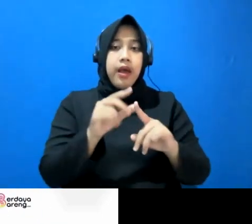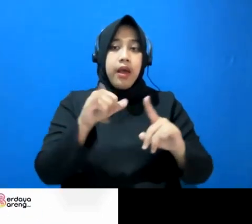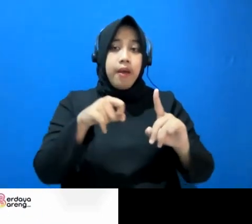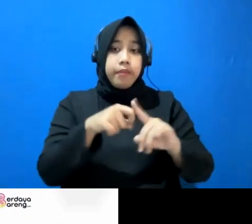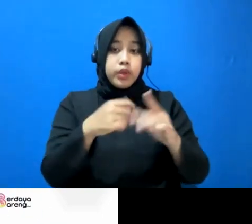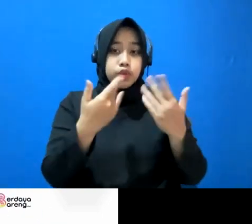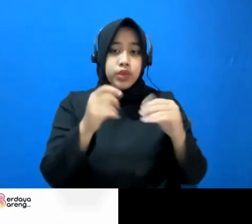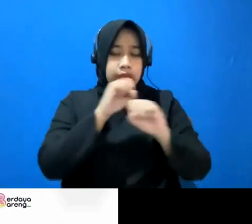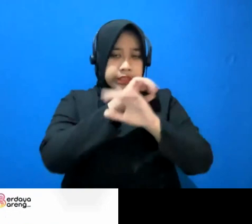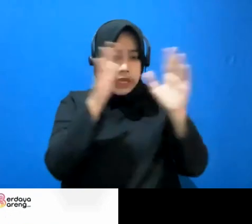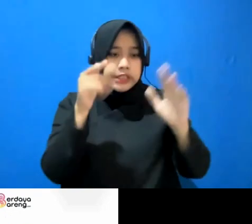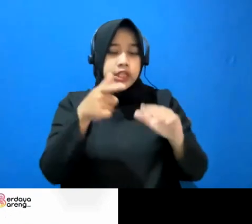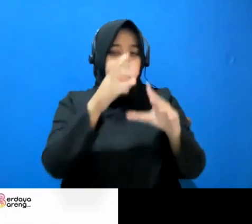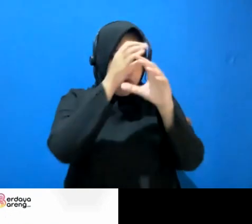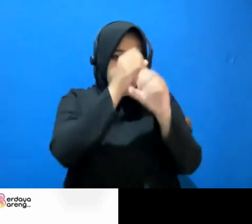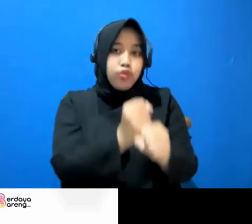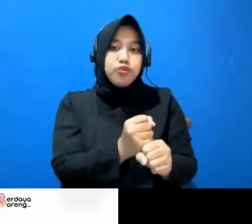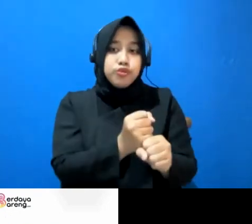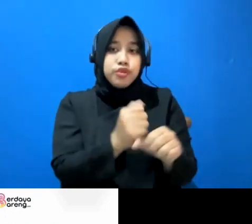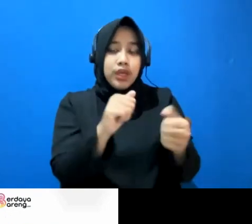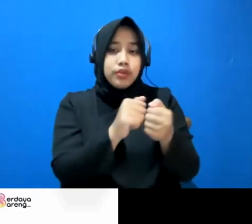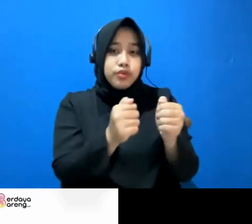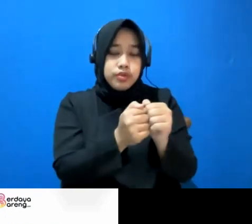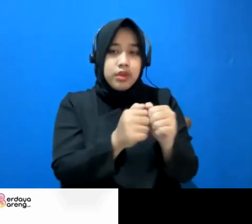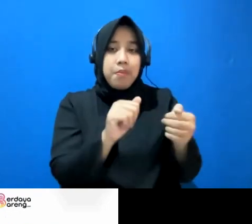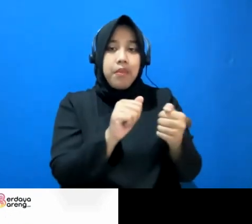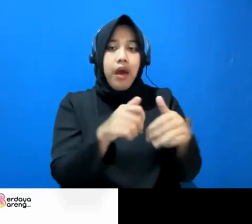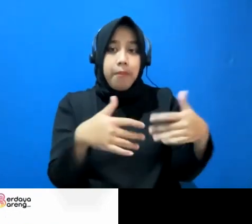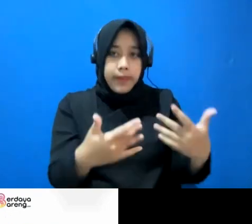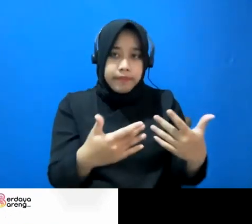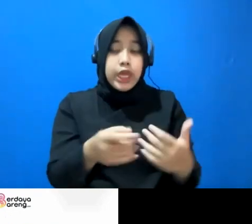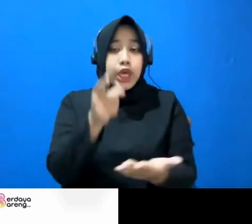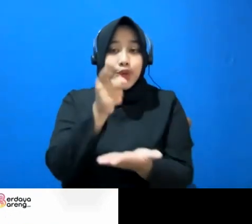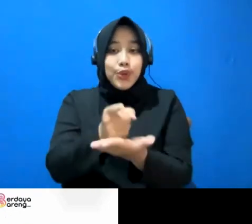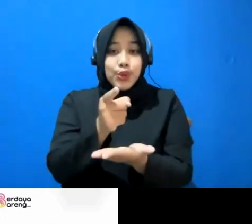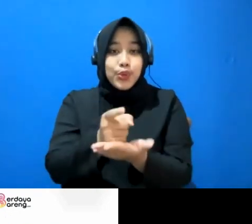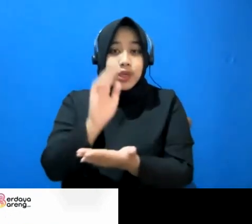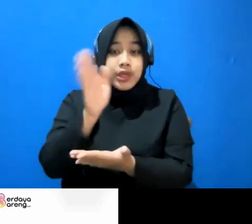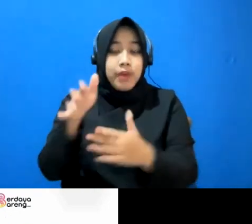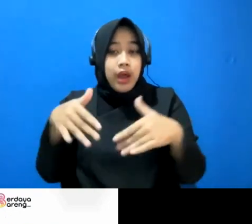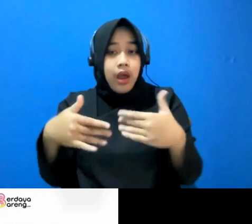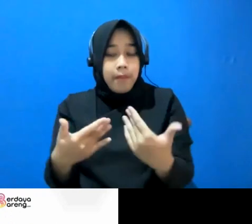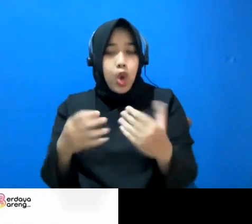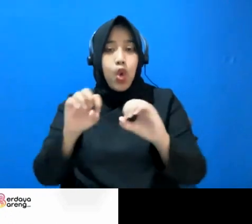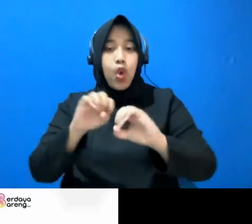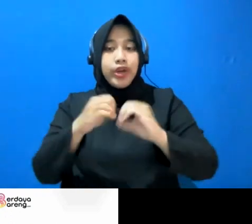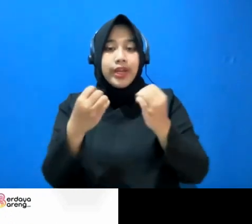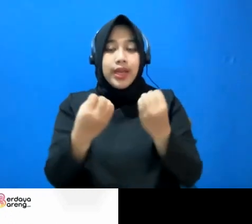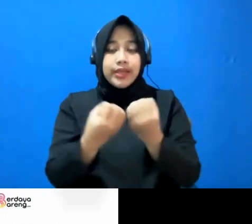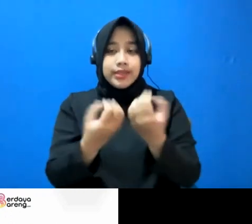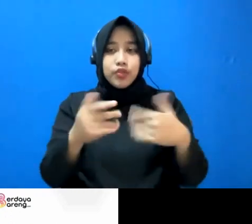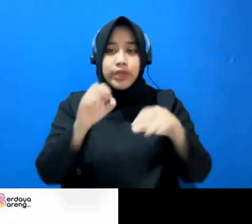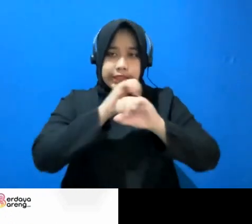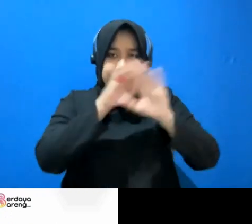spesialisasinya di bidang apa yang dituntut ke depan adalah organisasi-organisasi yang jelas-jelas